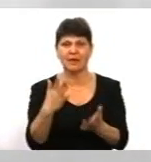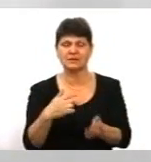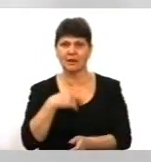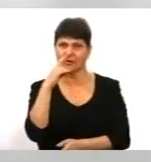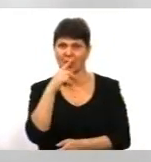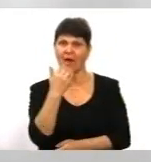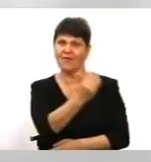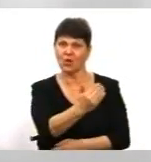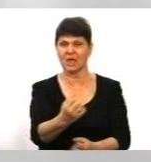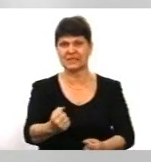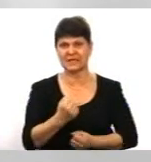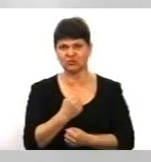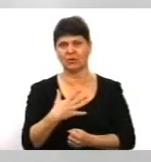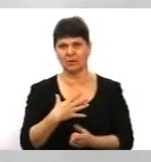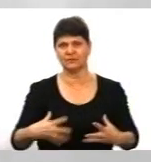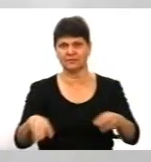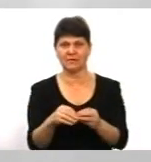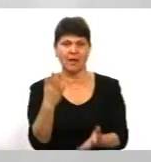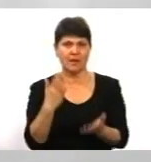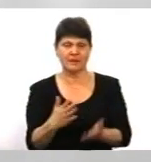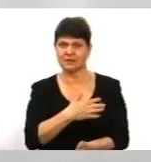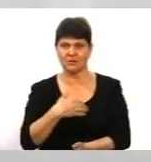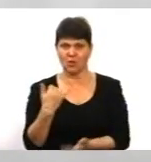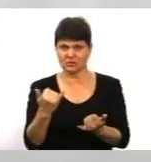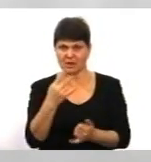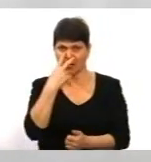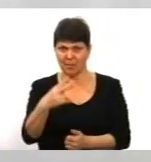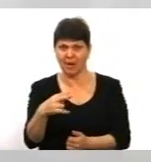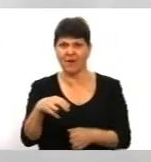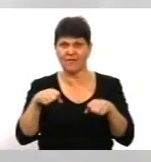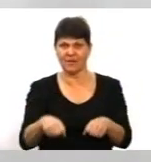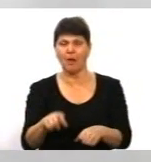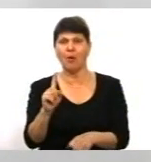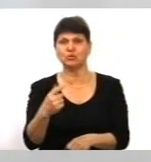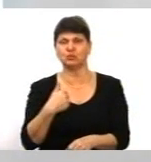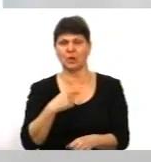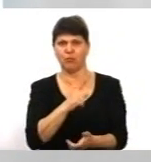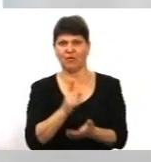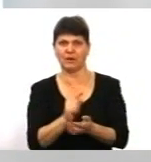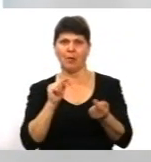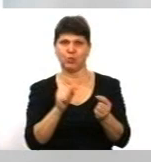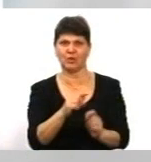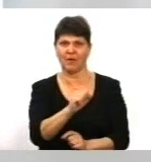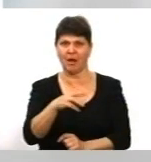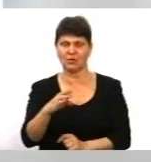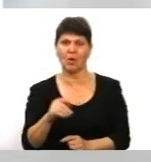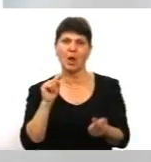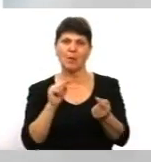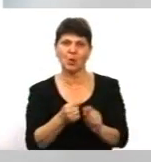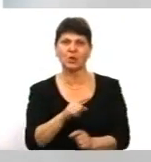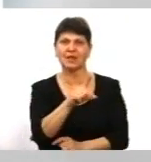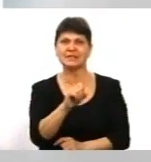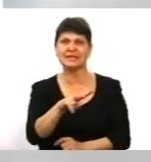нас і нашу цілісність. І якщо не хочуть бачити нинішнього при владі, то чому я маю перечити їм? Проти Зеленського і опідтримує